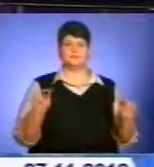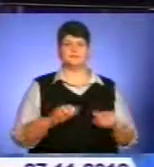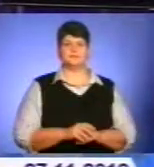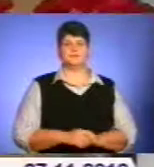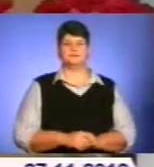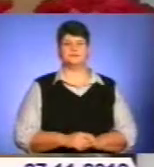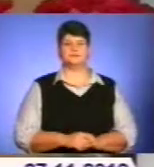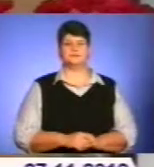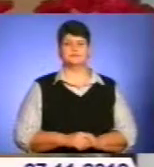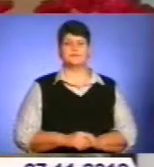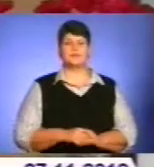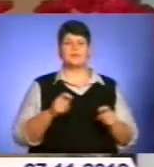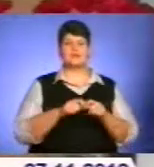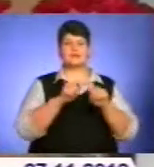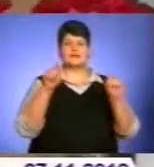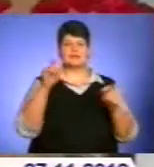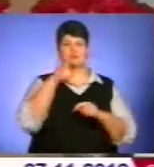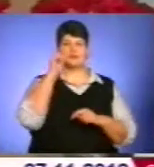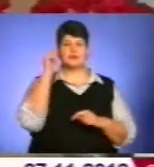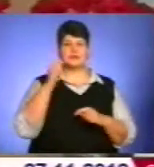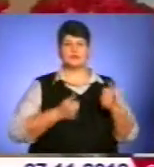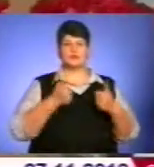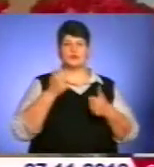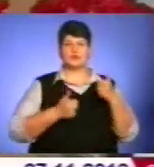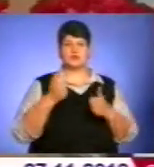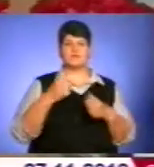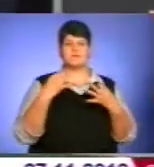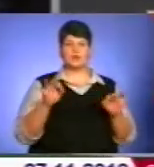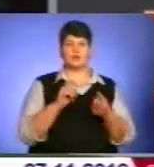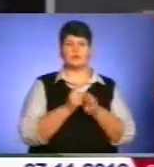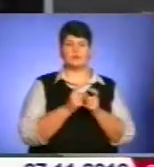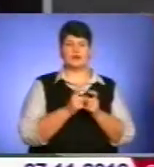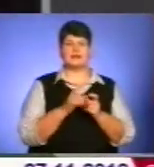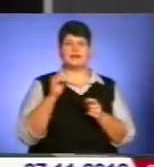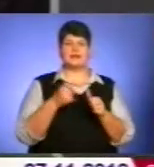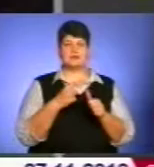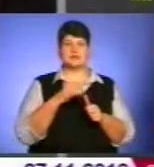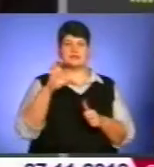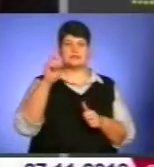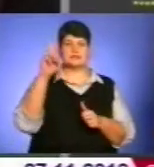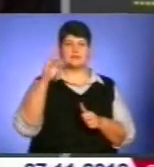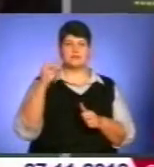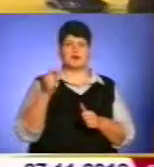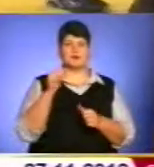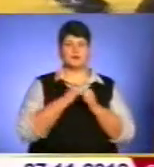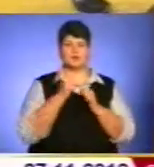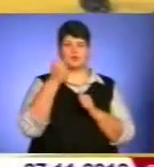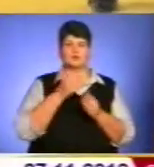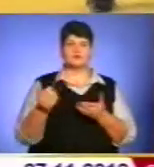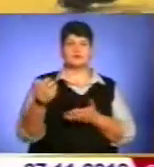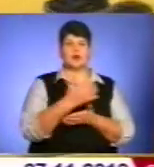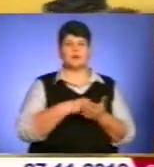Відкритий всеукраїнський турнір звільної боротьби імені Богдана Сібайла щорічно збирає молодих борців.